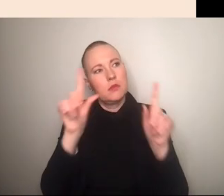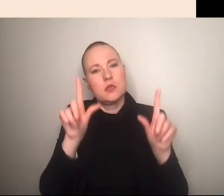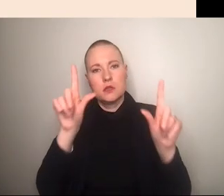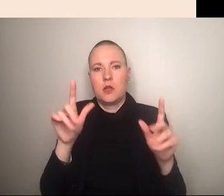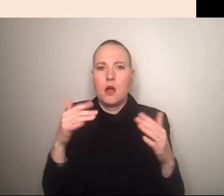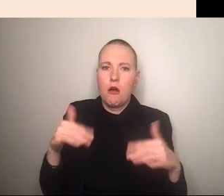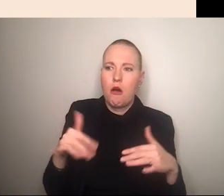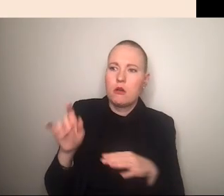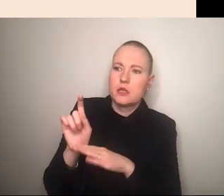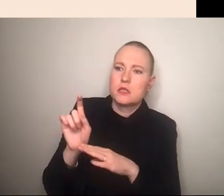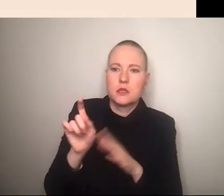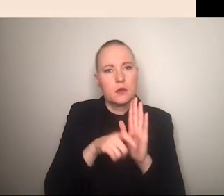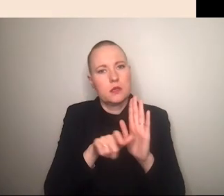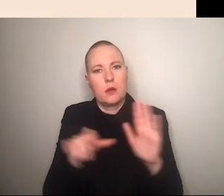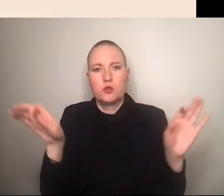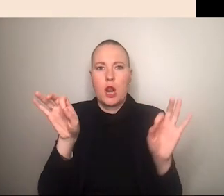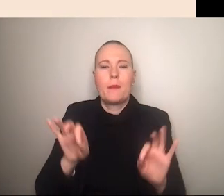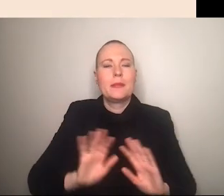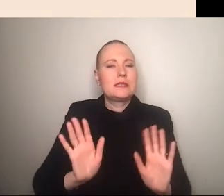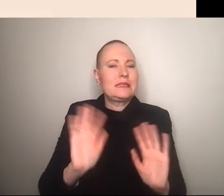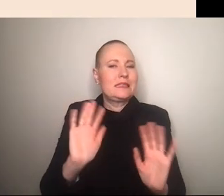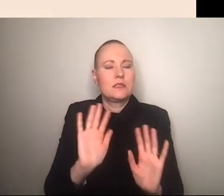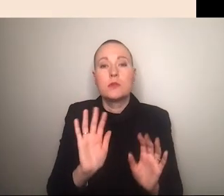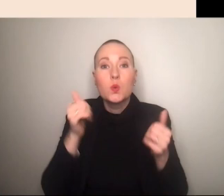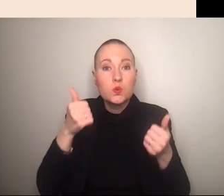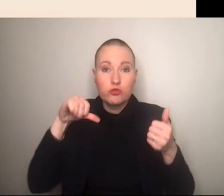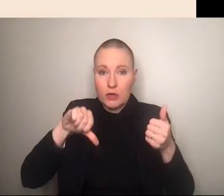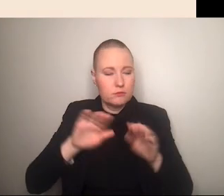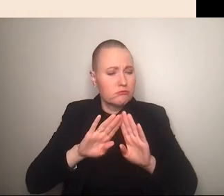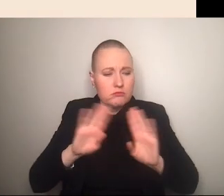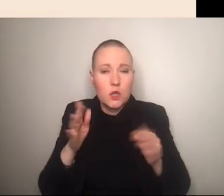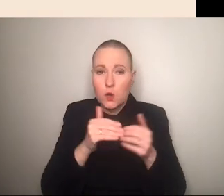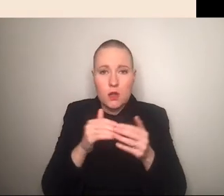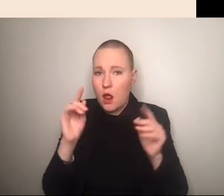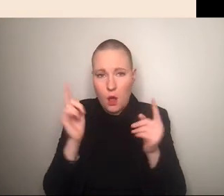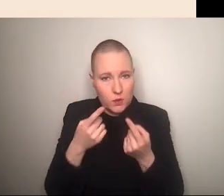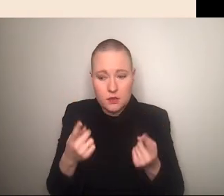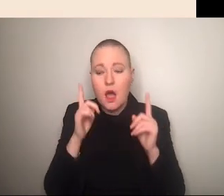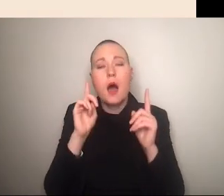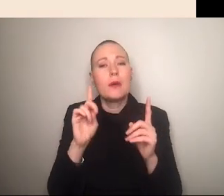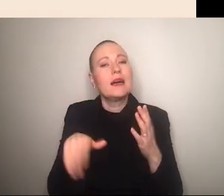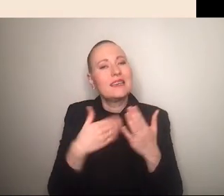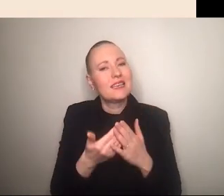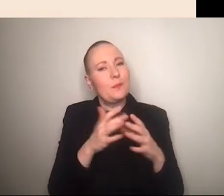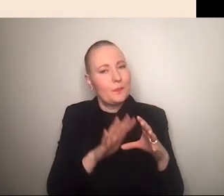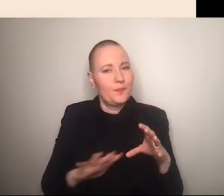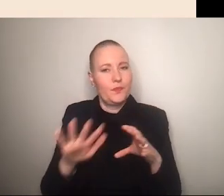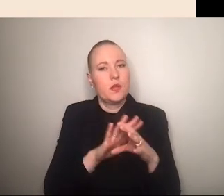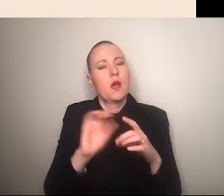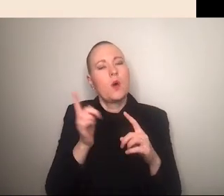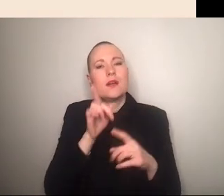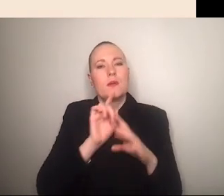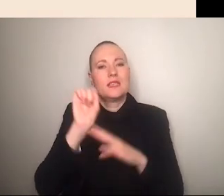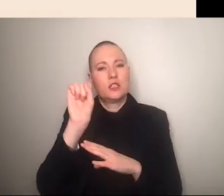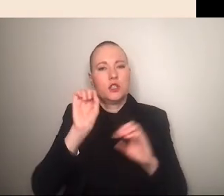plattform vertäubeln sozusagen plattformen sind ja weder gut noch schlecht sind auch nicht neutral aber auf diesen plattform findet eben auch feministische